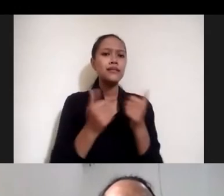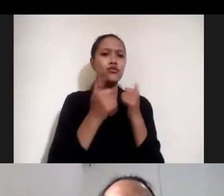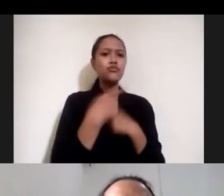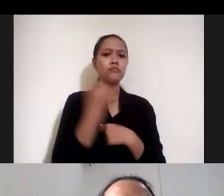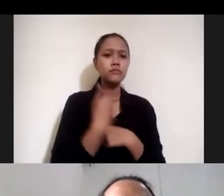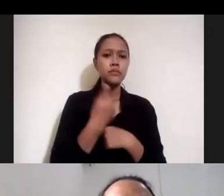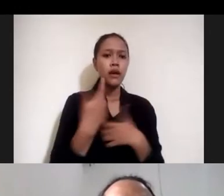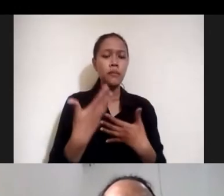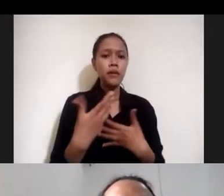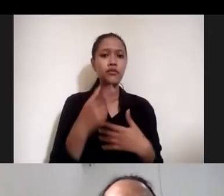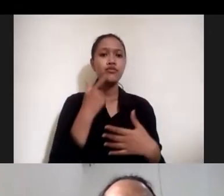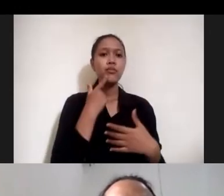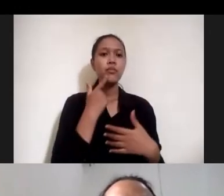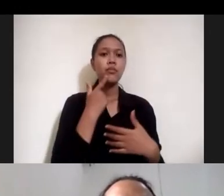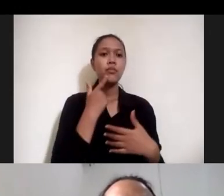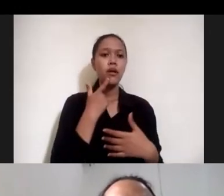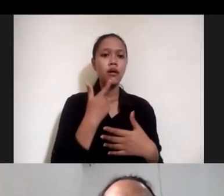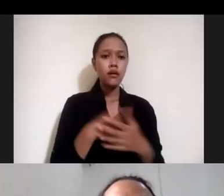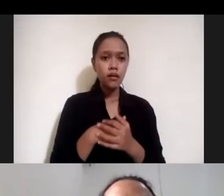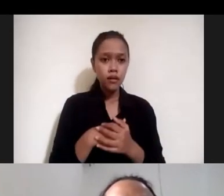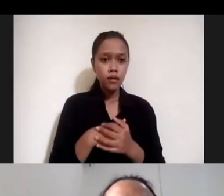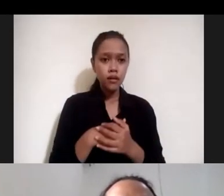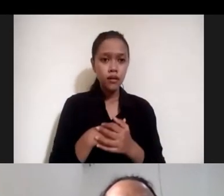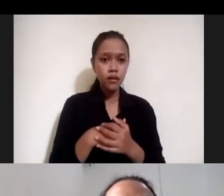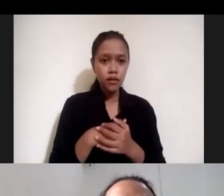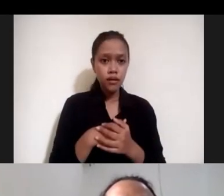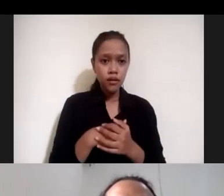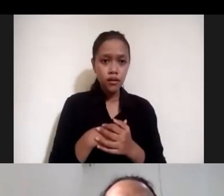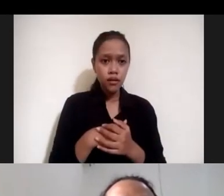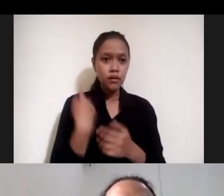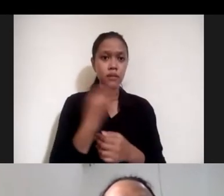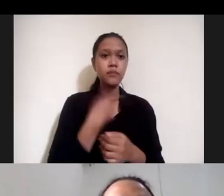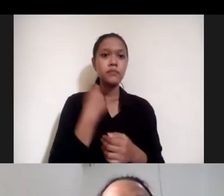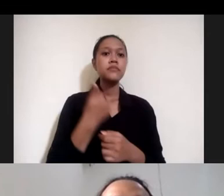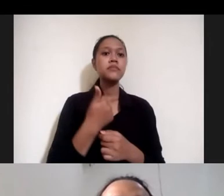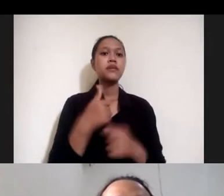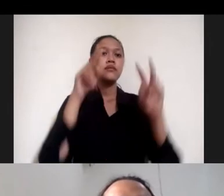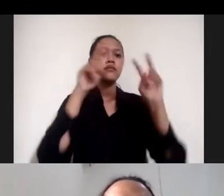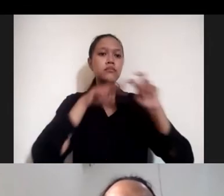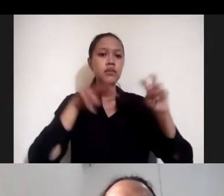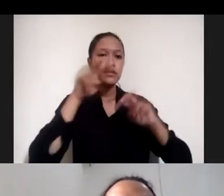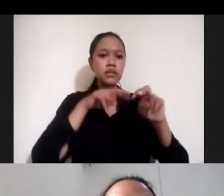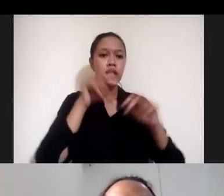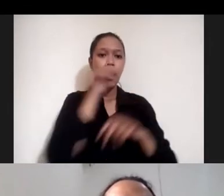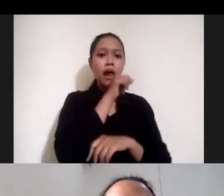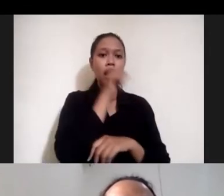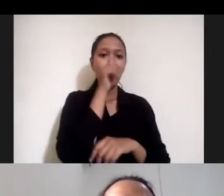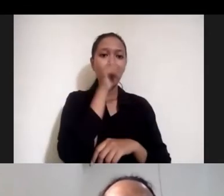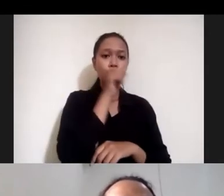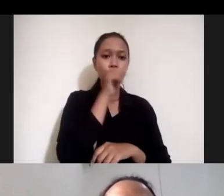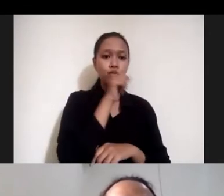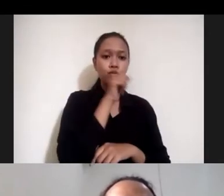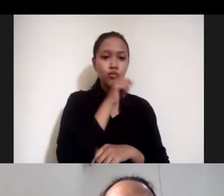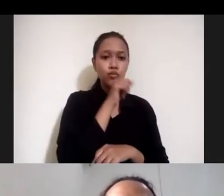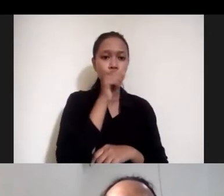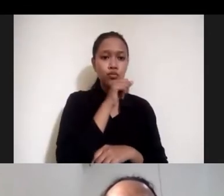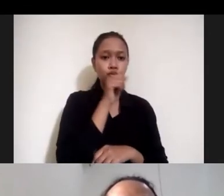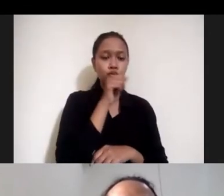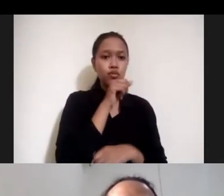-nya kita bisa coba misalnya ini kita bisa menganalisis lagu-lagu orang yang